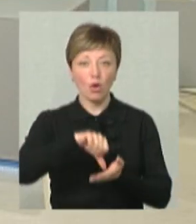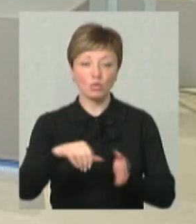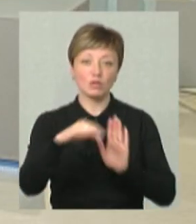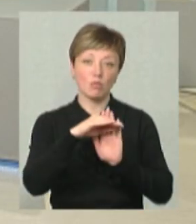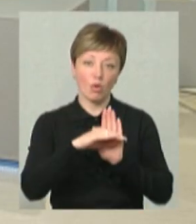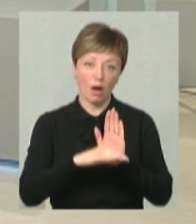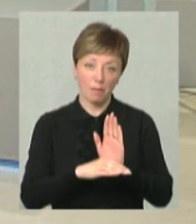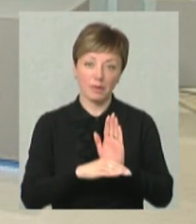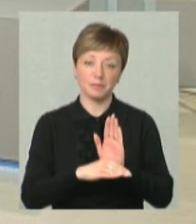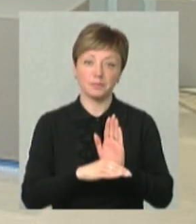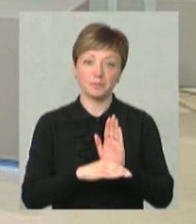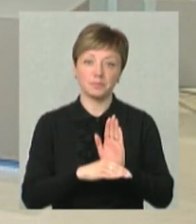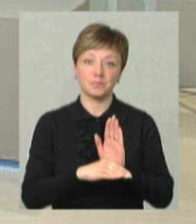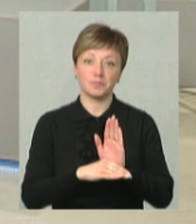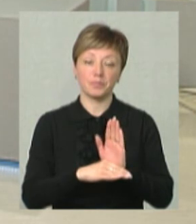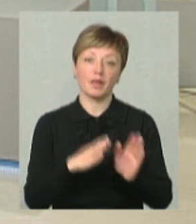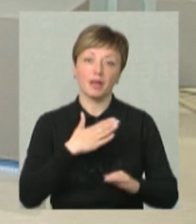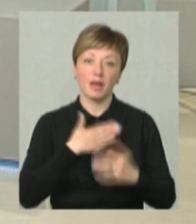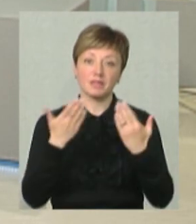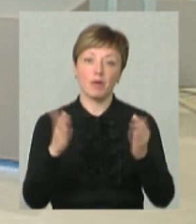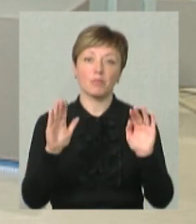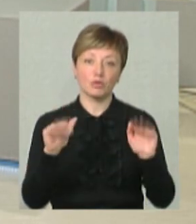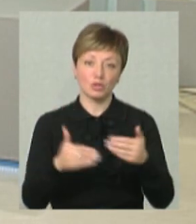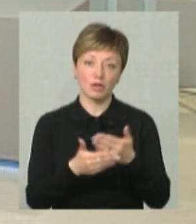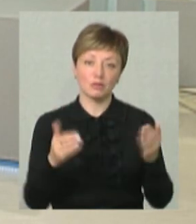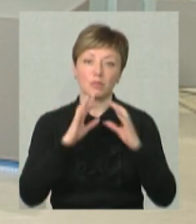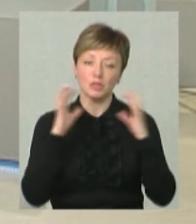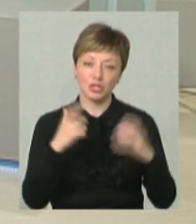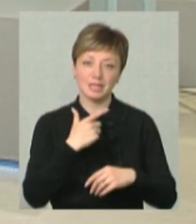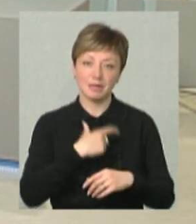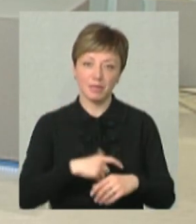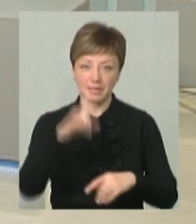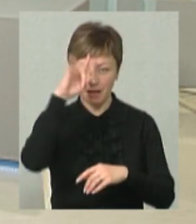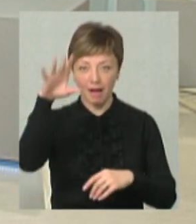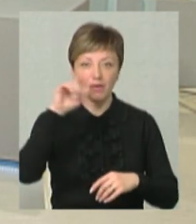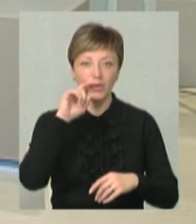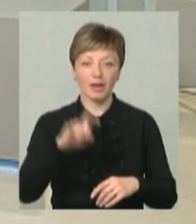програмі, а я з вами прощаюся. Бережіть себе! Слава Україні!